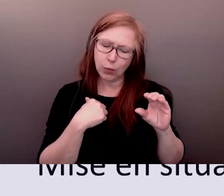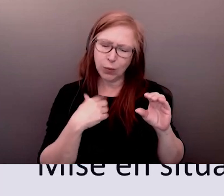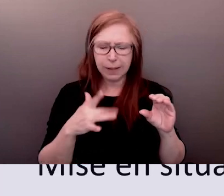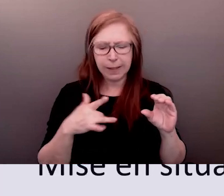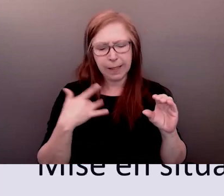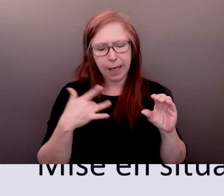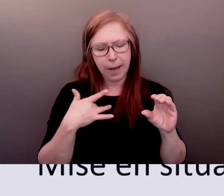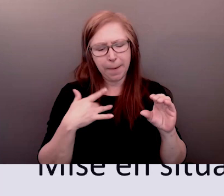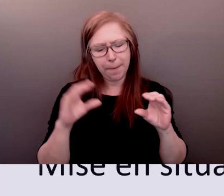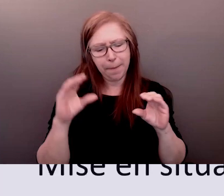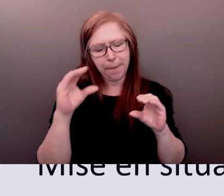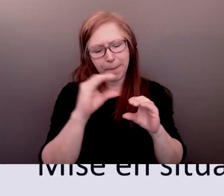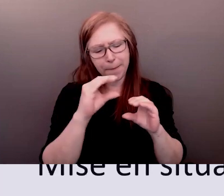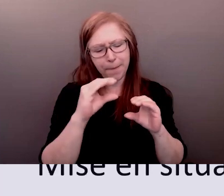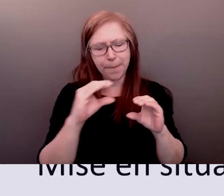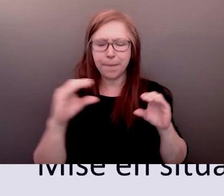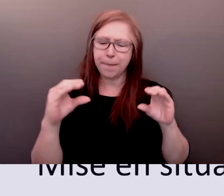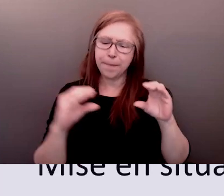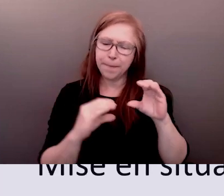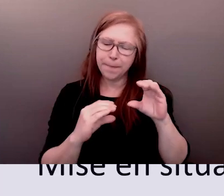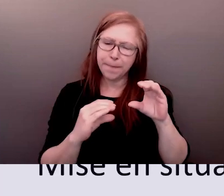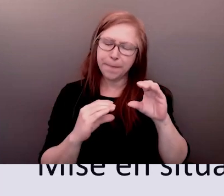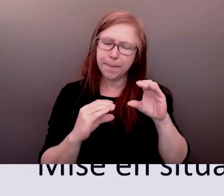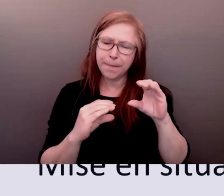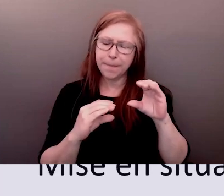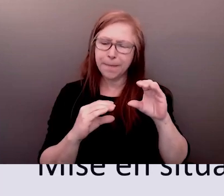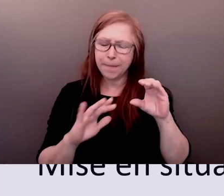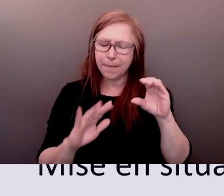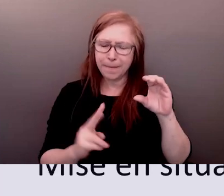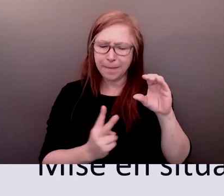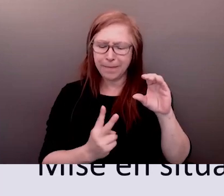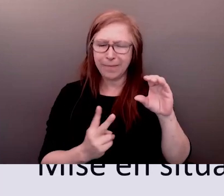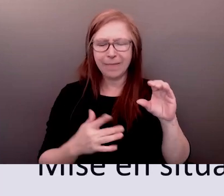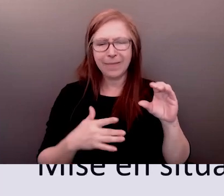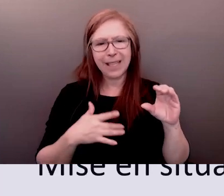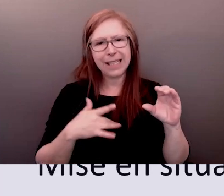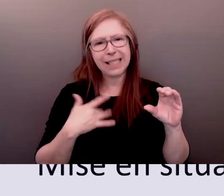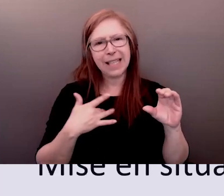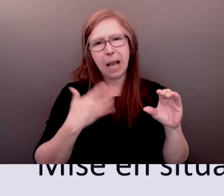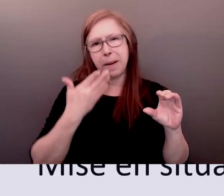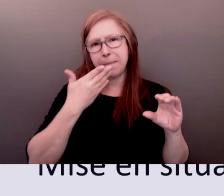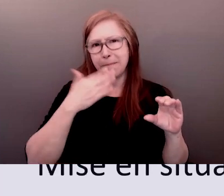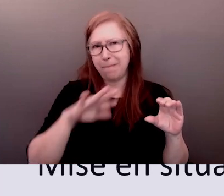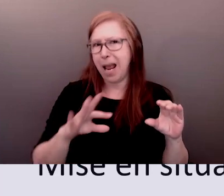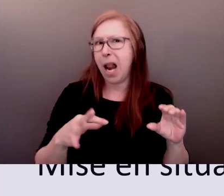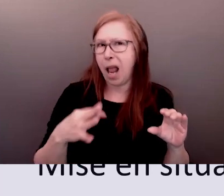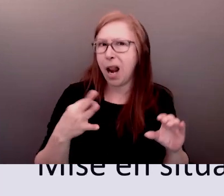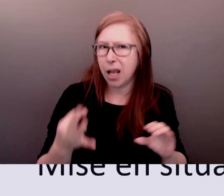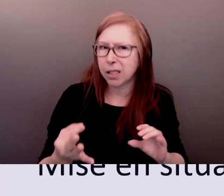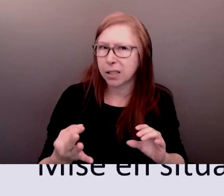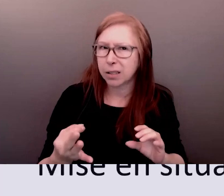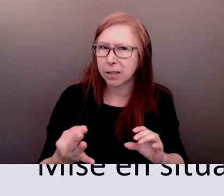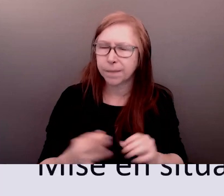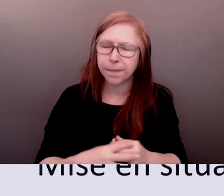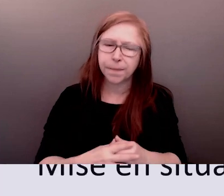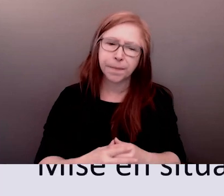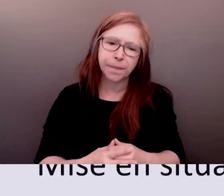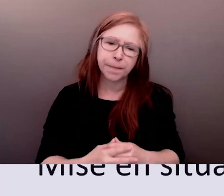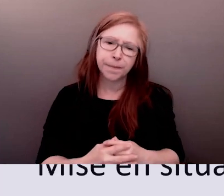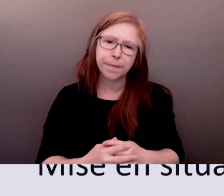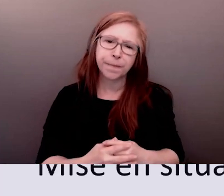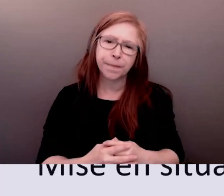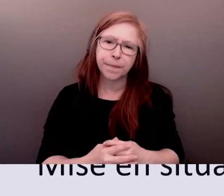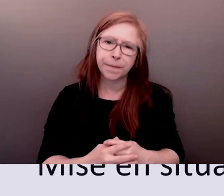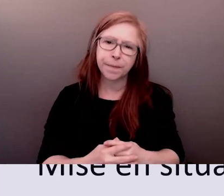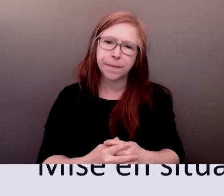chaque fois qu'on parle d'EDI dans un contrat qu'est-ce que cela veut dire donc toute personne qui serait intéressée par ce langage-là je serais ravi de